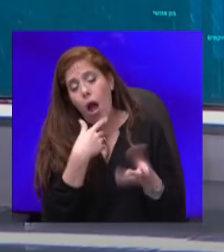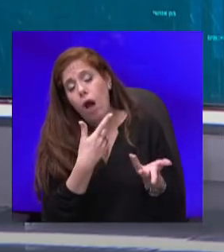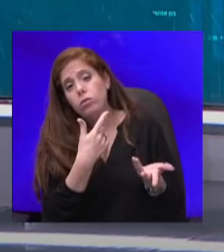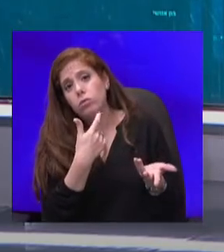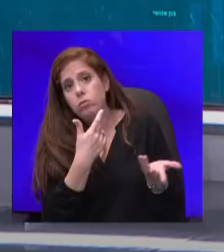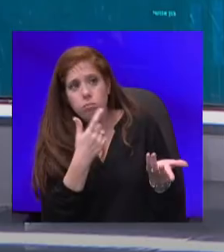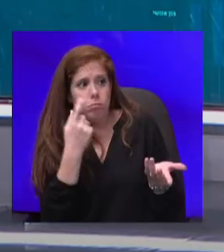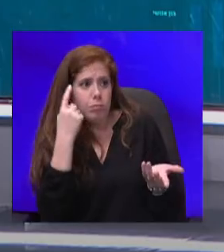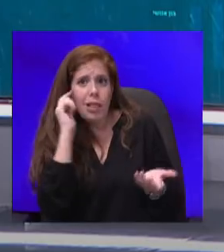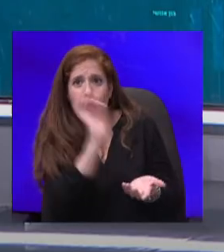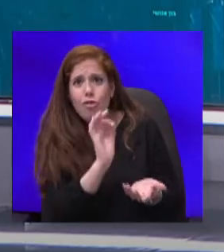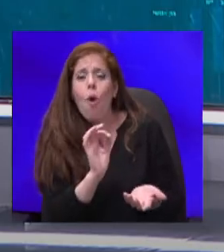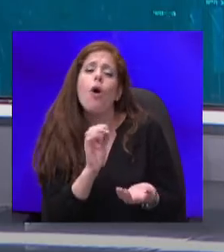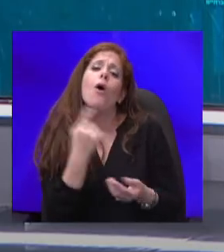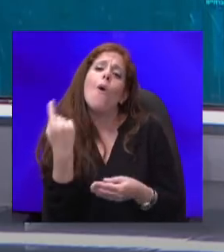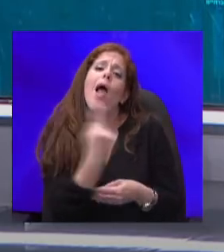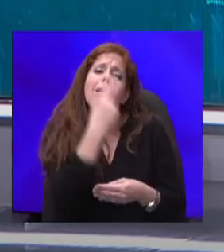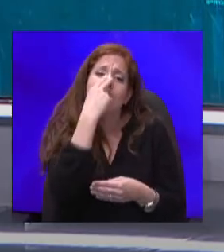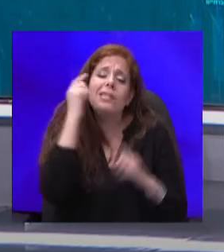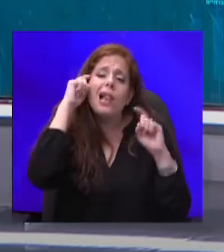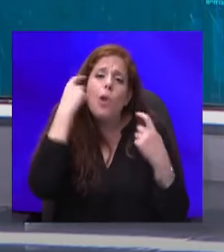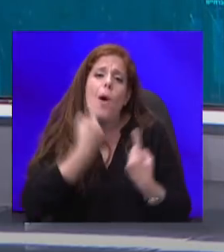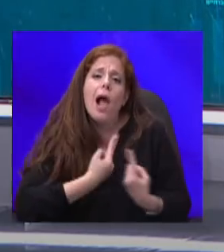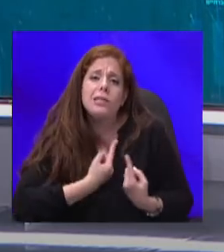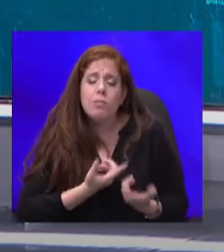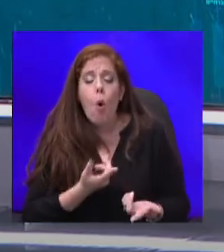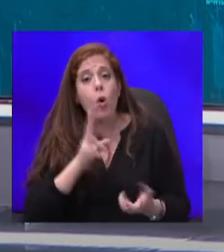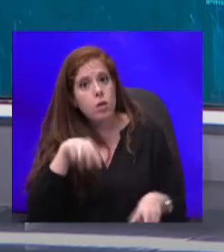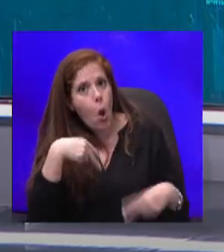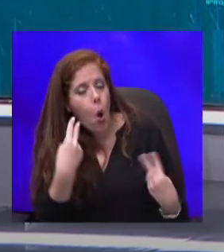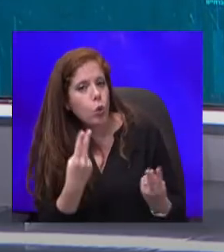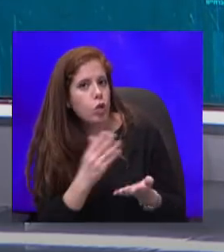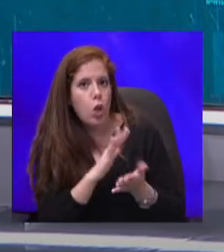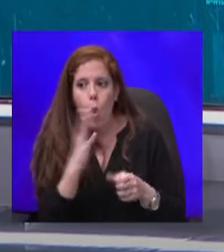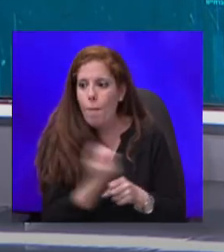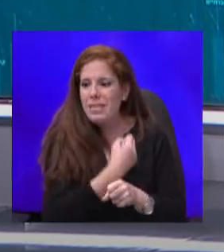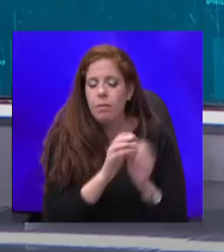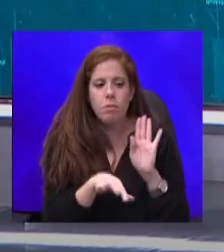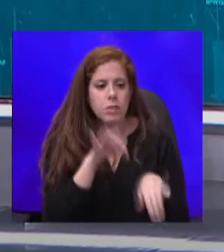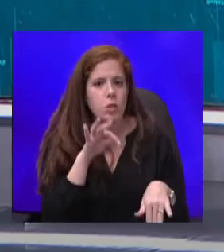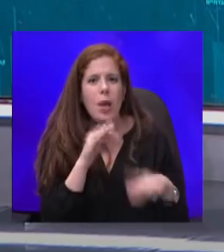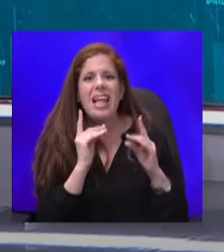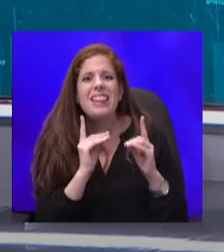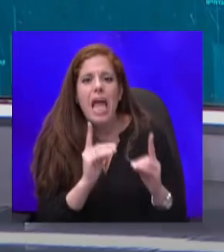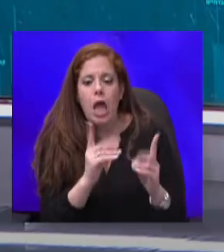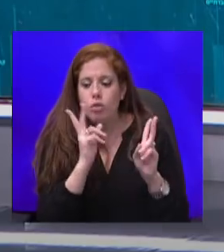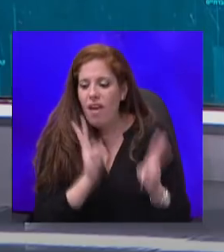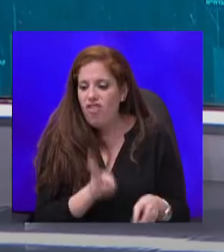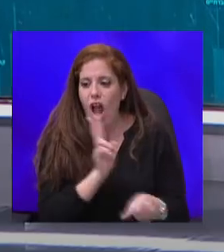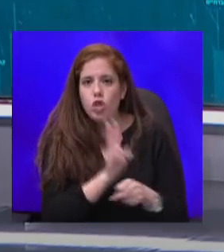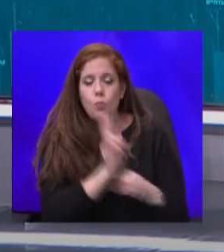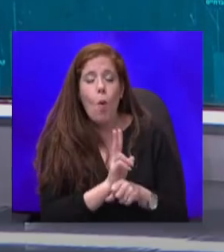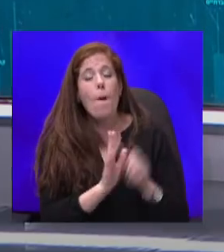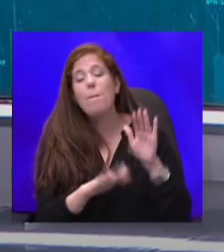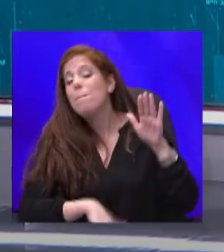לדאוג לעצמו. יכולת שפשוט אנחנו לא מצליחים למצוא את הנוסחה, שבה אנחנו יכולים לשמור מקסימום כלכלה ומינימום תחלואה? יכולת שזה